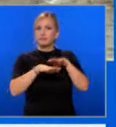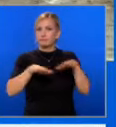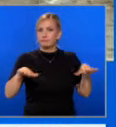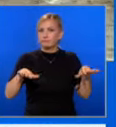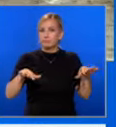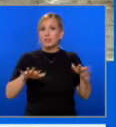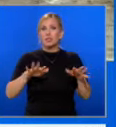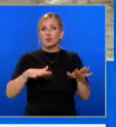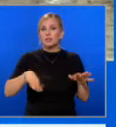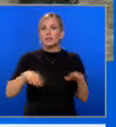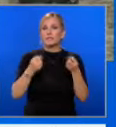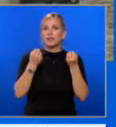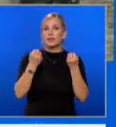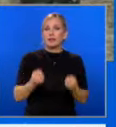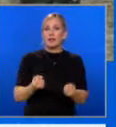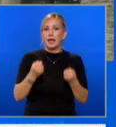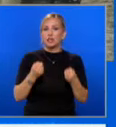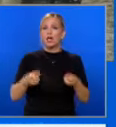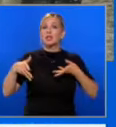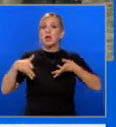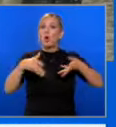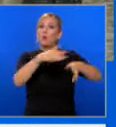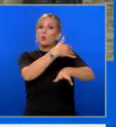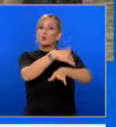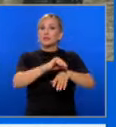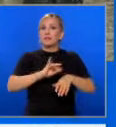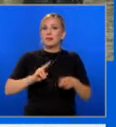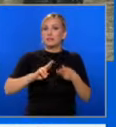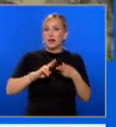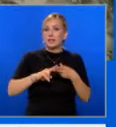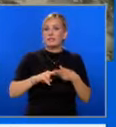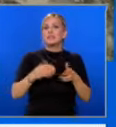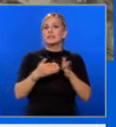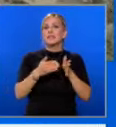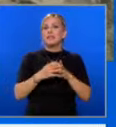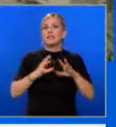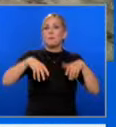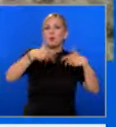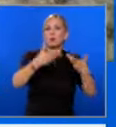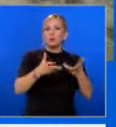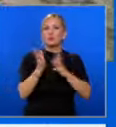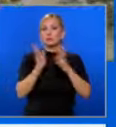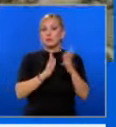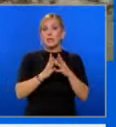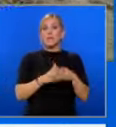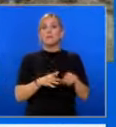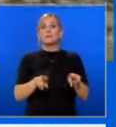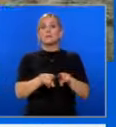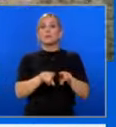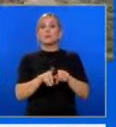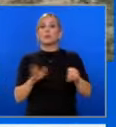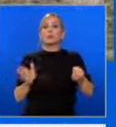Ситуацията става тежка на улица Иван Вазов, където заради изхвърнени строителни отпадъци и растителност се образува